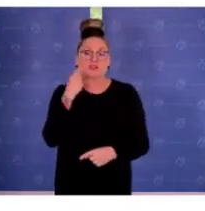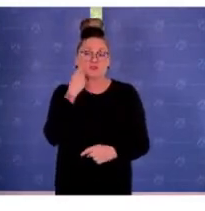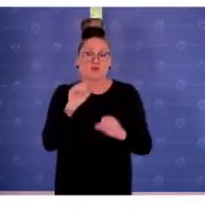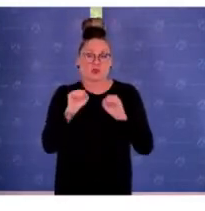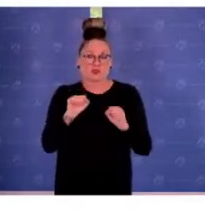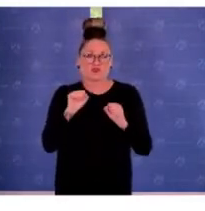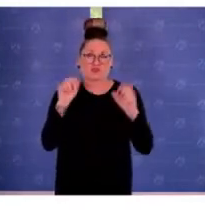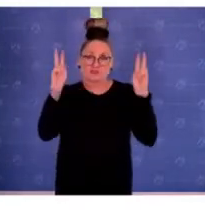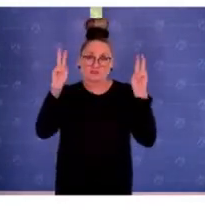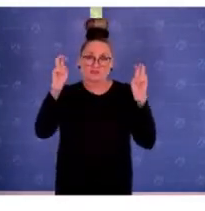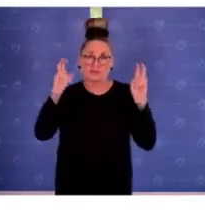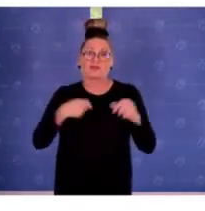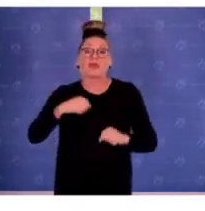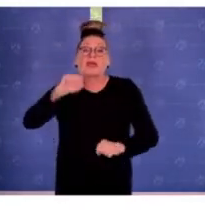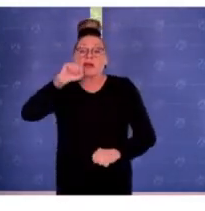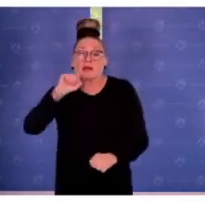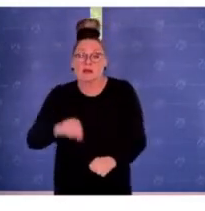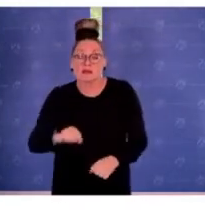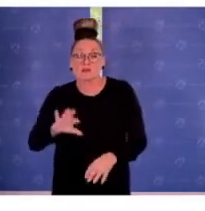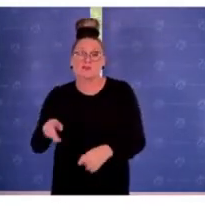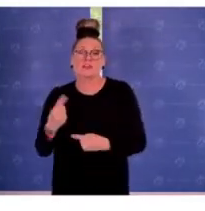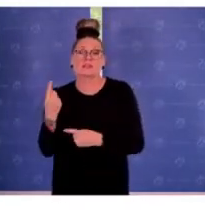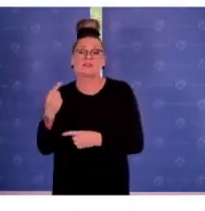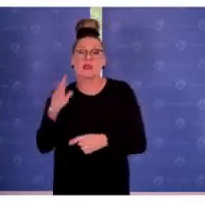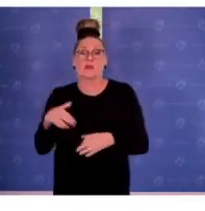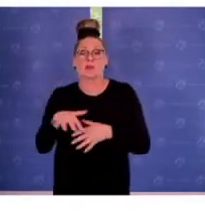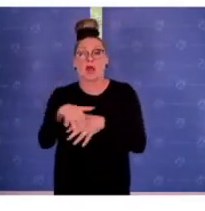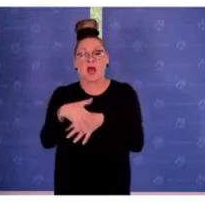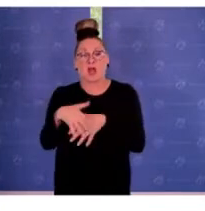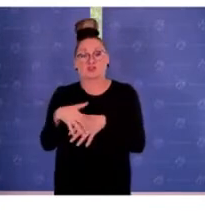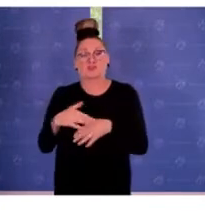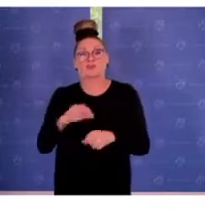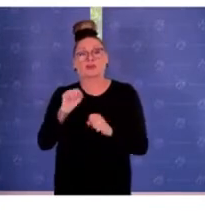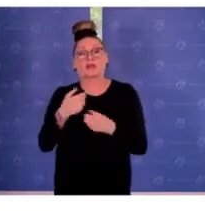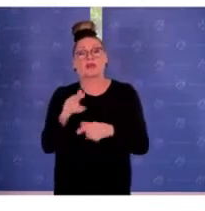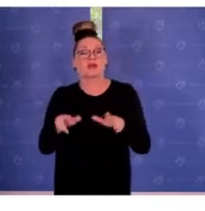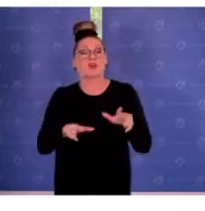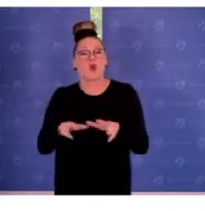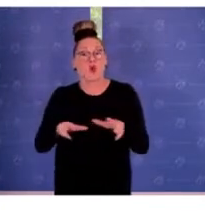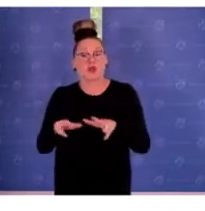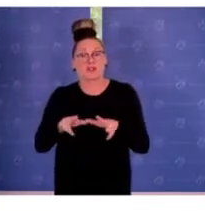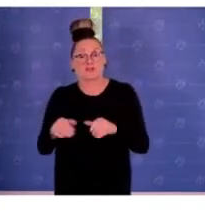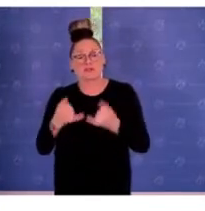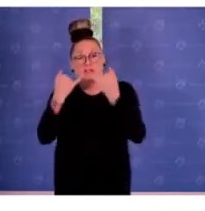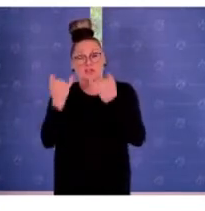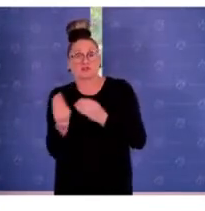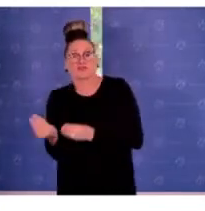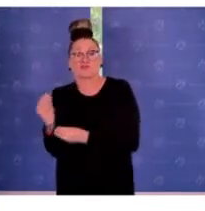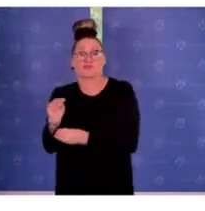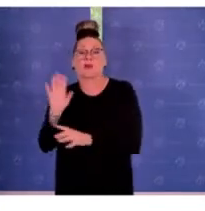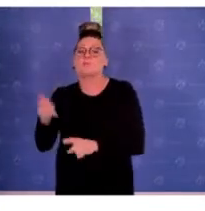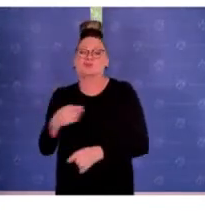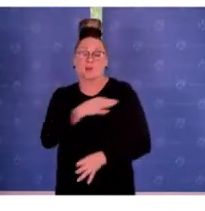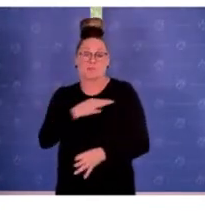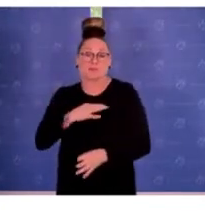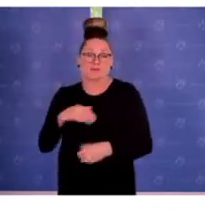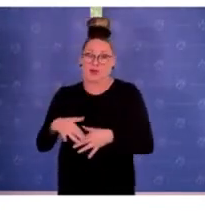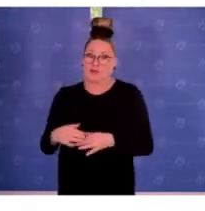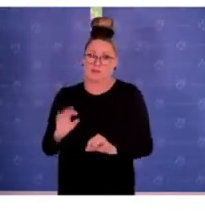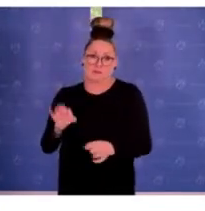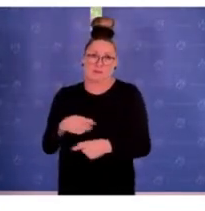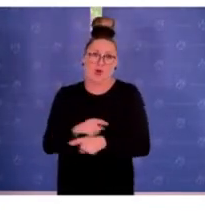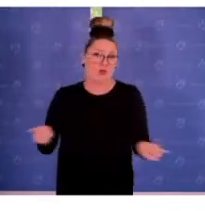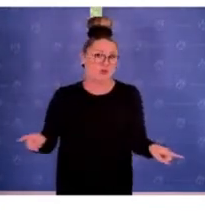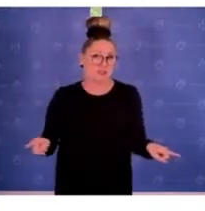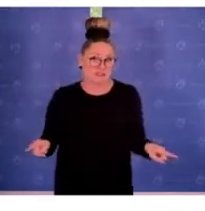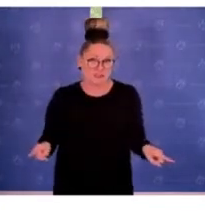die Möglichkeit besteht, als ladungsfähige Anschrift beispielsweise eine Organisation, Institution oder Ähnliches zu benennen und insofern